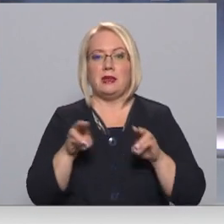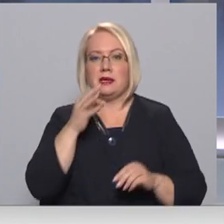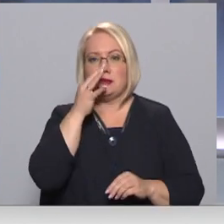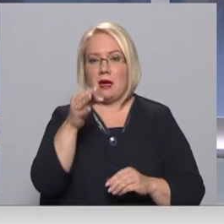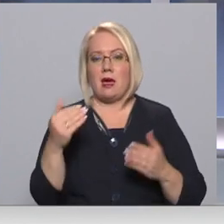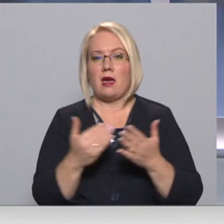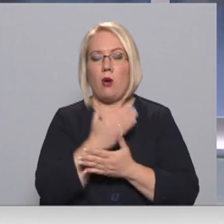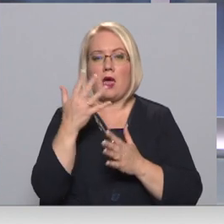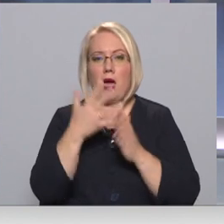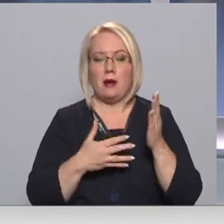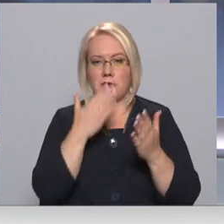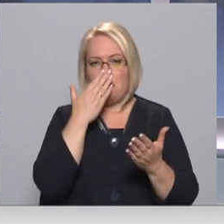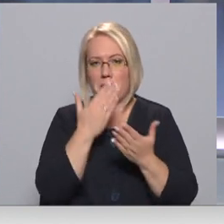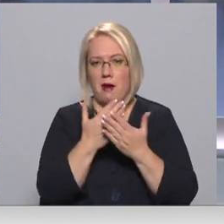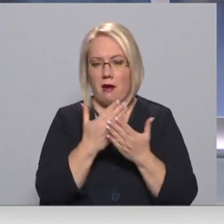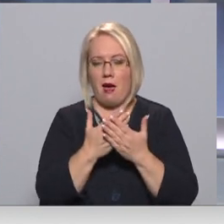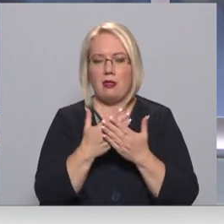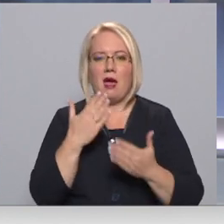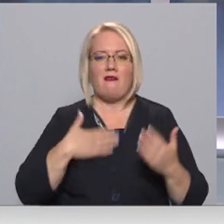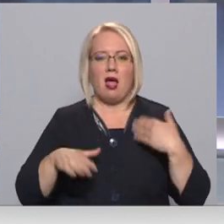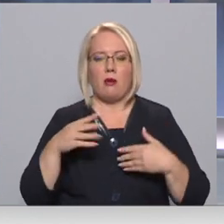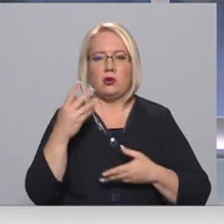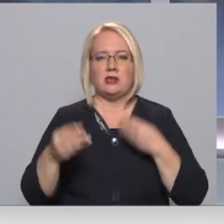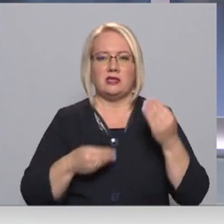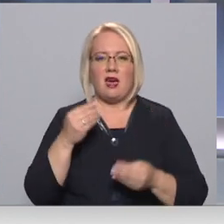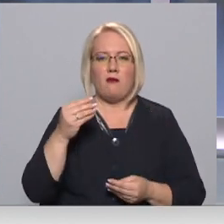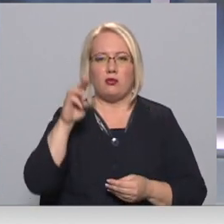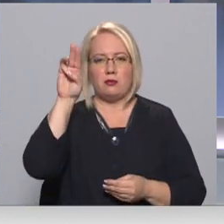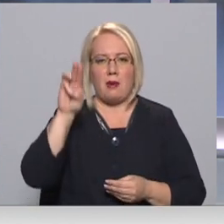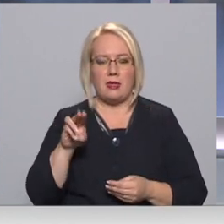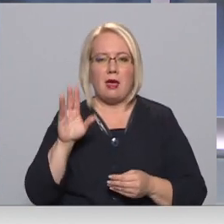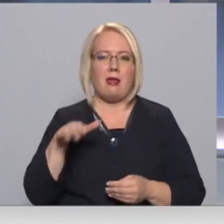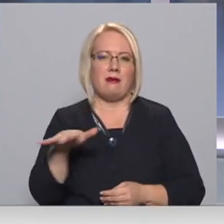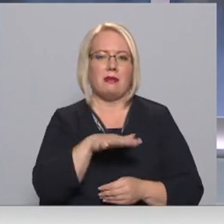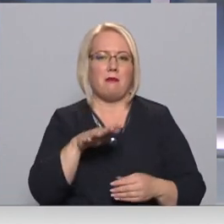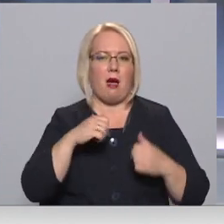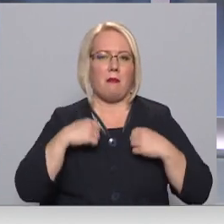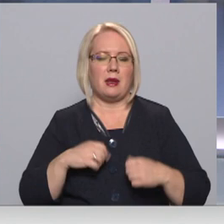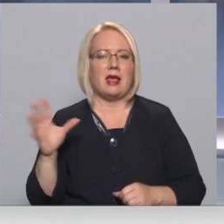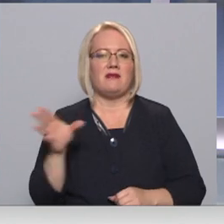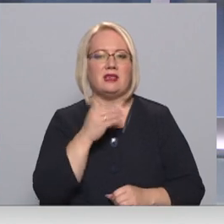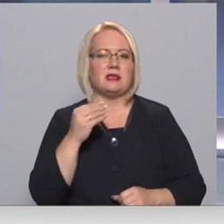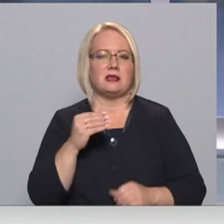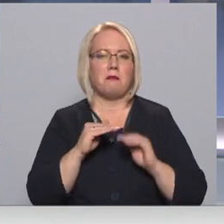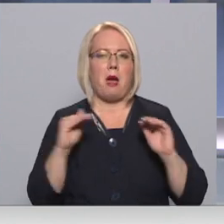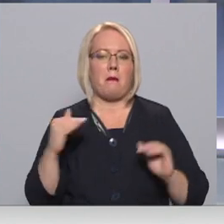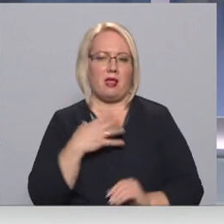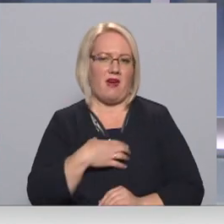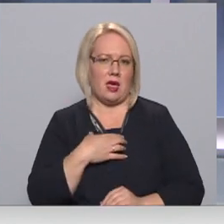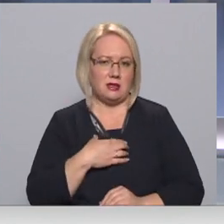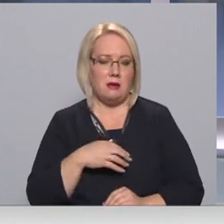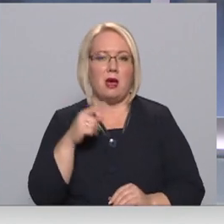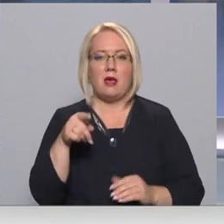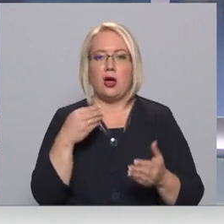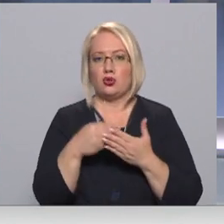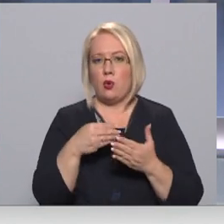aprēķins atspoguļo vēlamos izdevumus mēnesī, lai mājas saimniecību varētu apmierināt visas pamatvajadzības. Tas noderēs